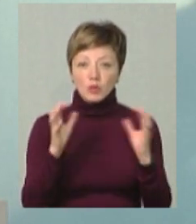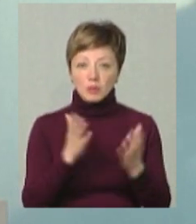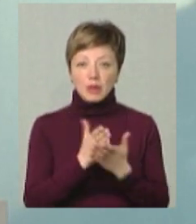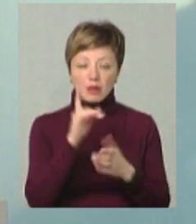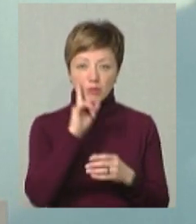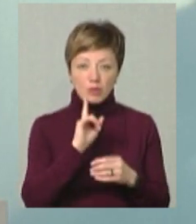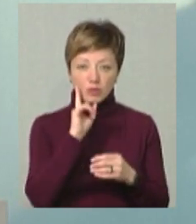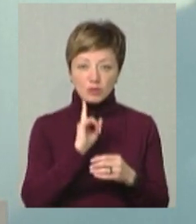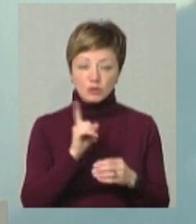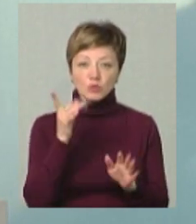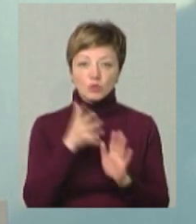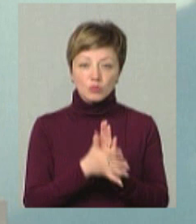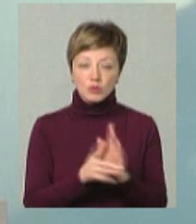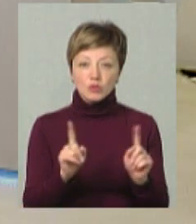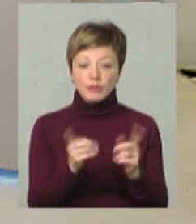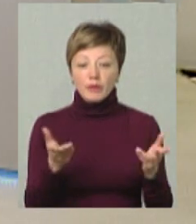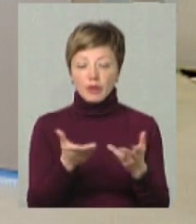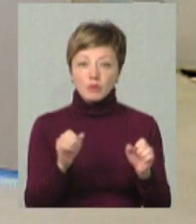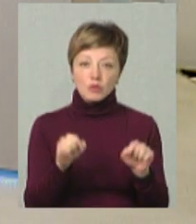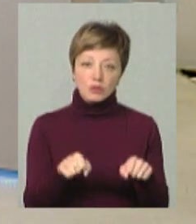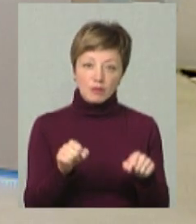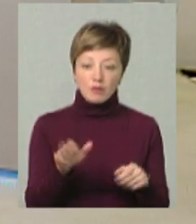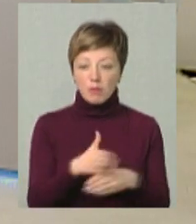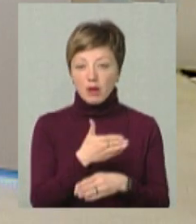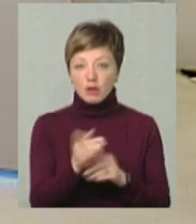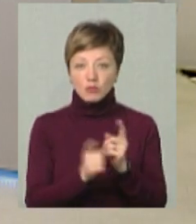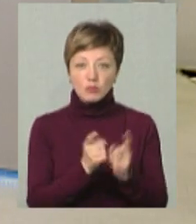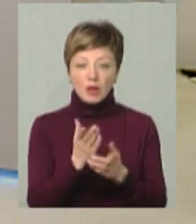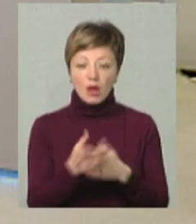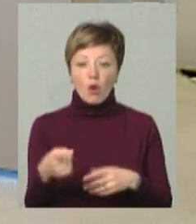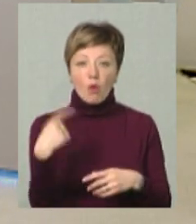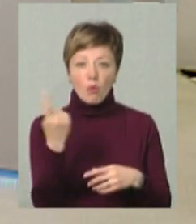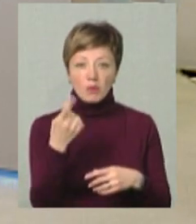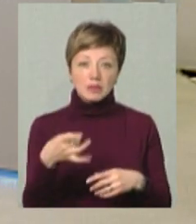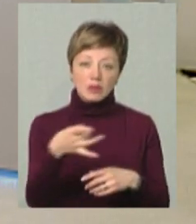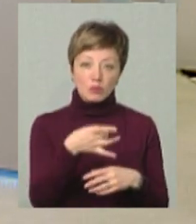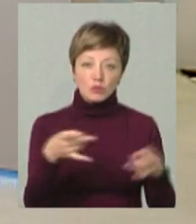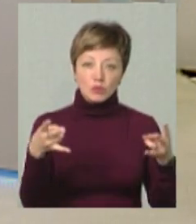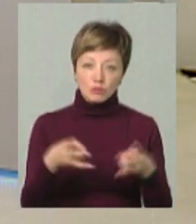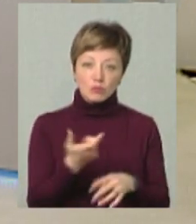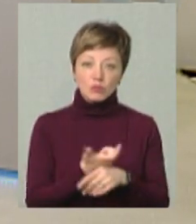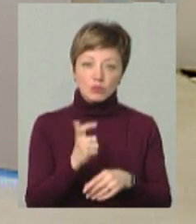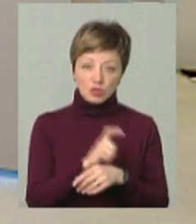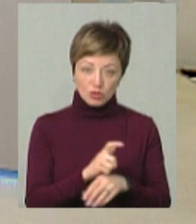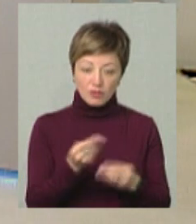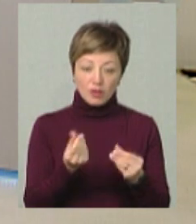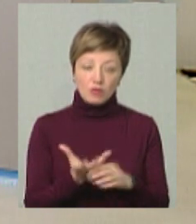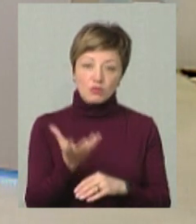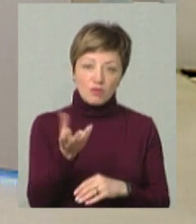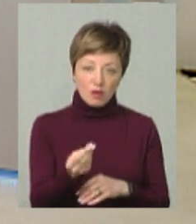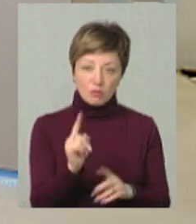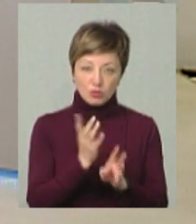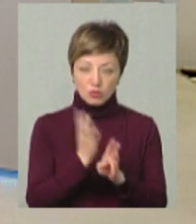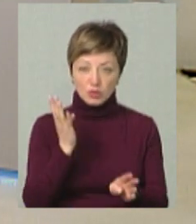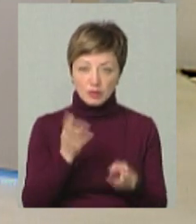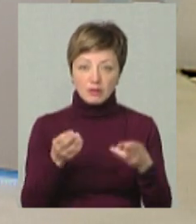є, зрозуміло, що десь, можливо, буде якийсь перерозподіл, тому що є області, регіони України, які потребують більшого фінансування, якби, в